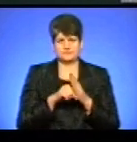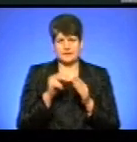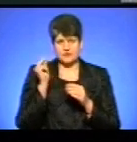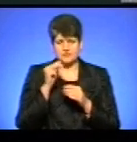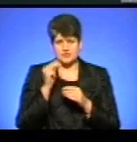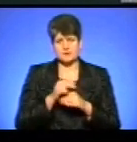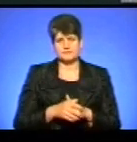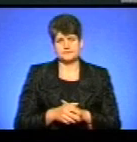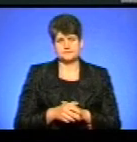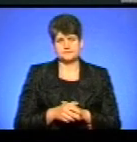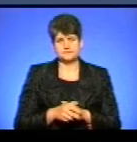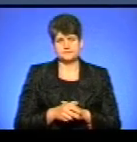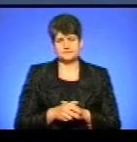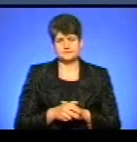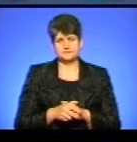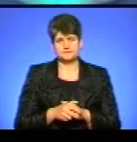каже Олександр Остапчук.